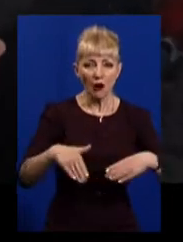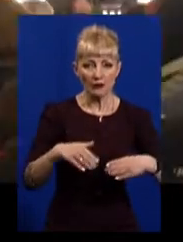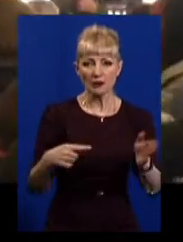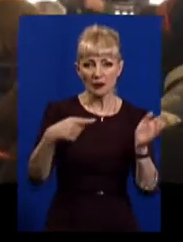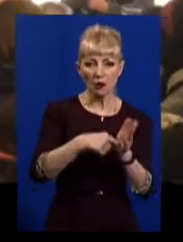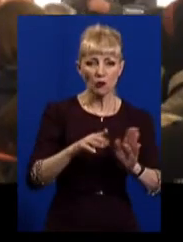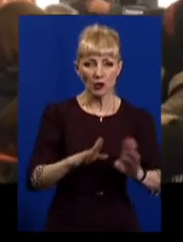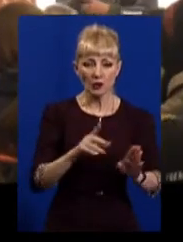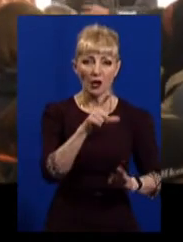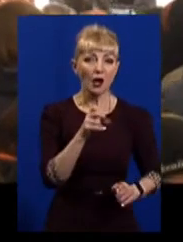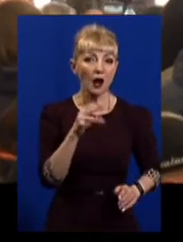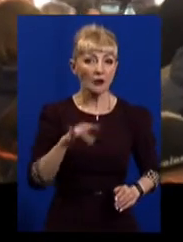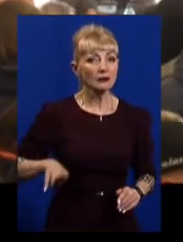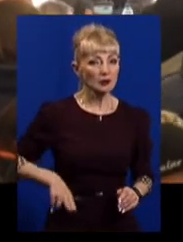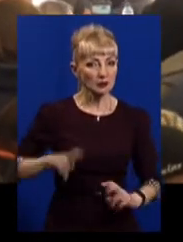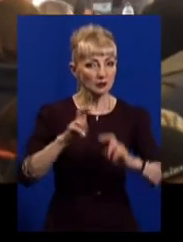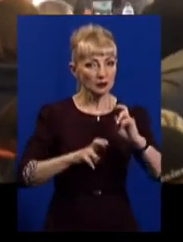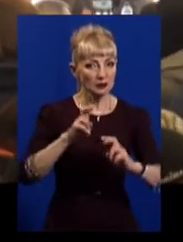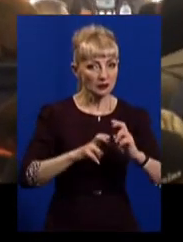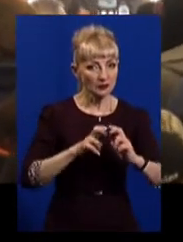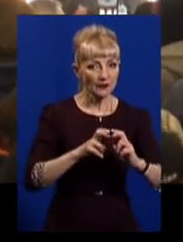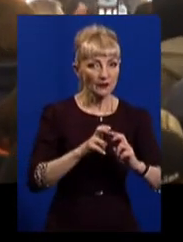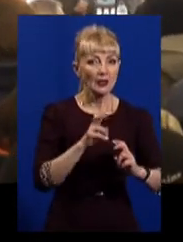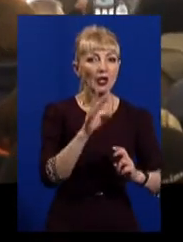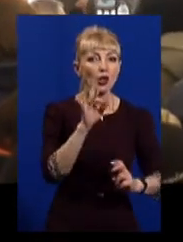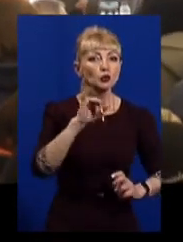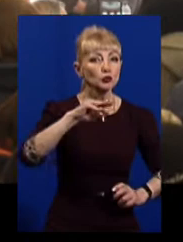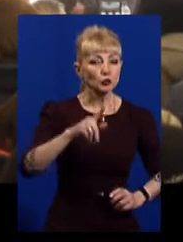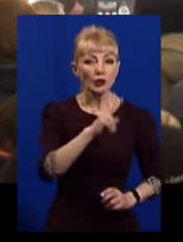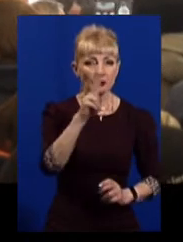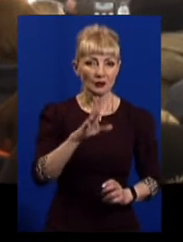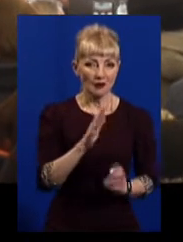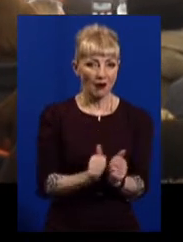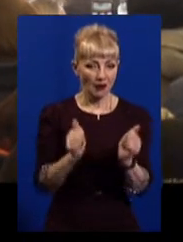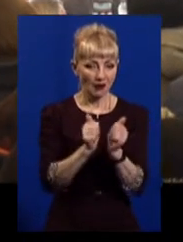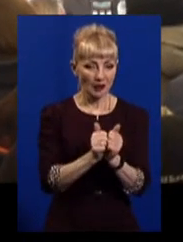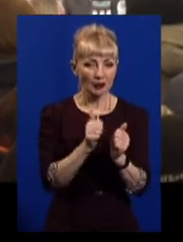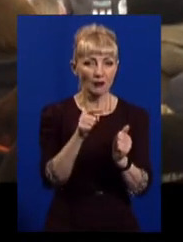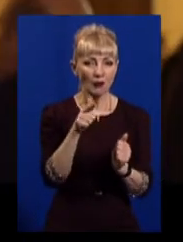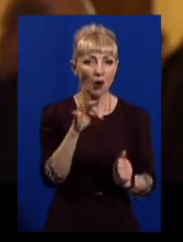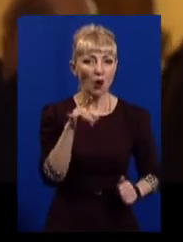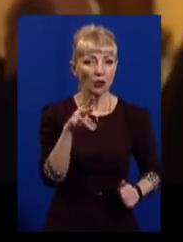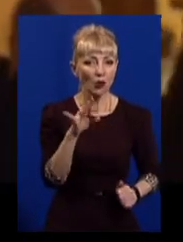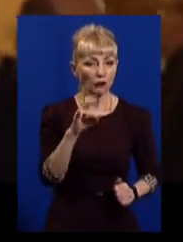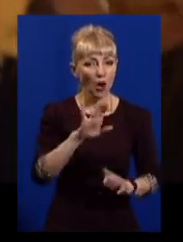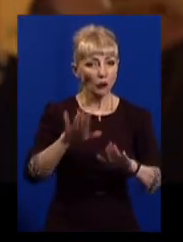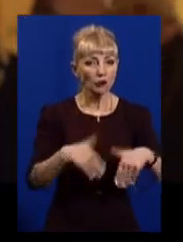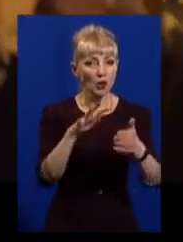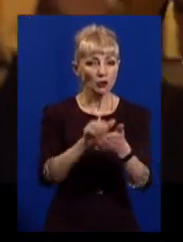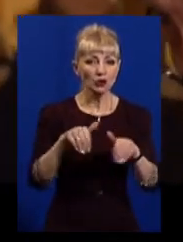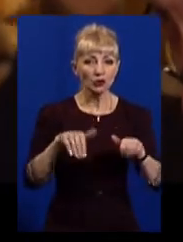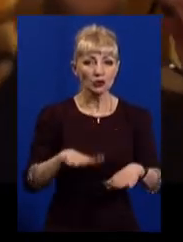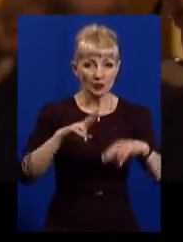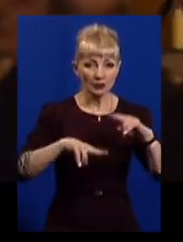Михайло Ханін – директор підприємства «Нікіт Ртуть», яке було розташоване неподалік від Горлівки. Каже, після окупації вирішили